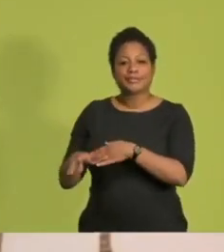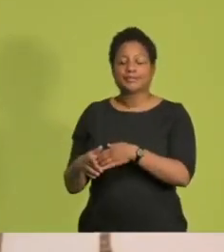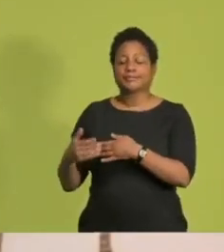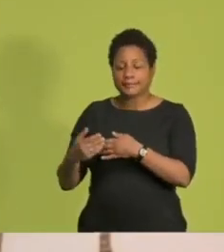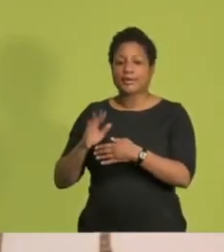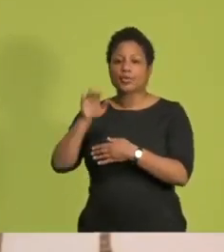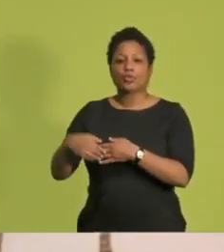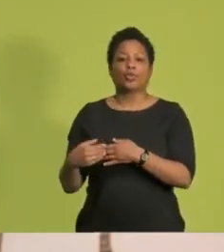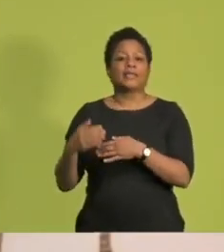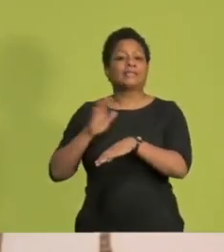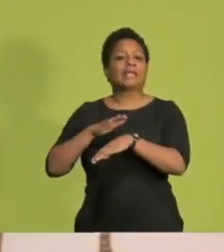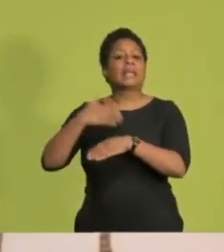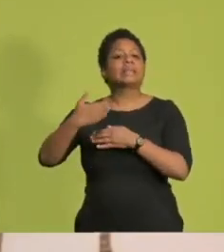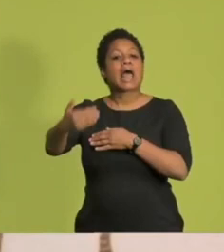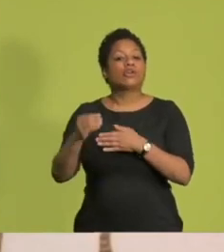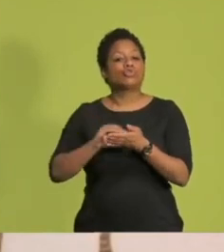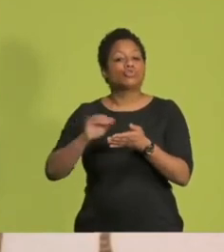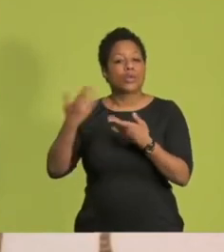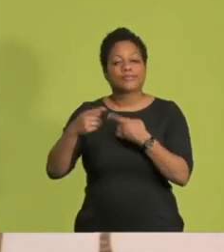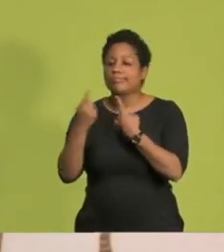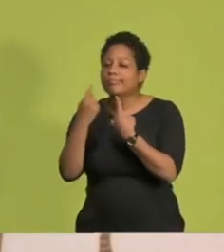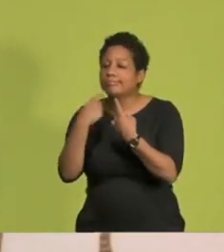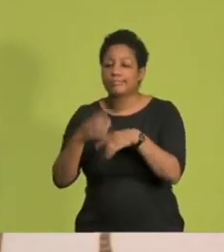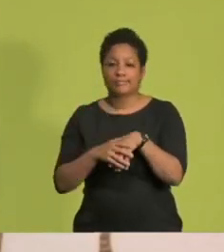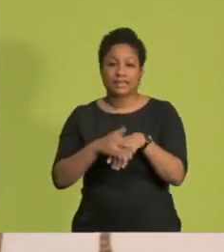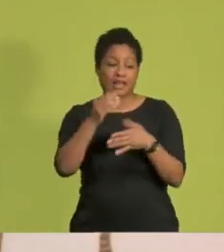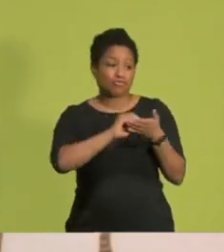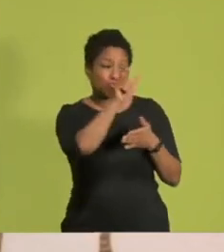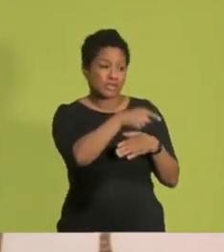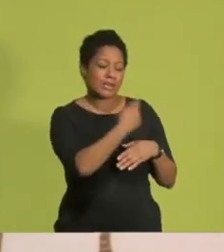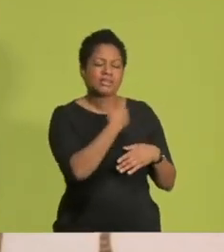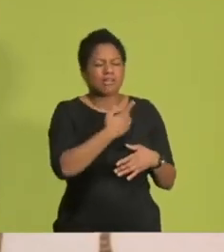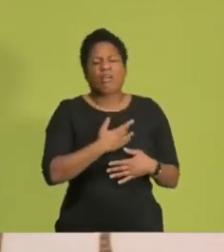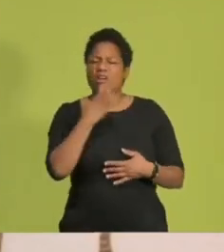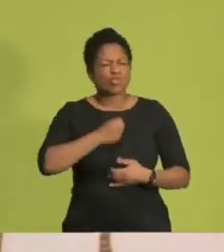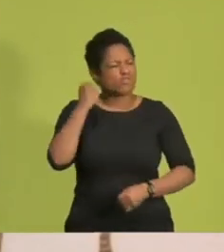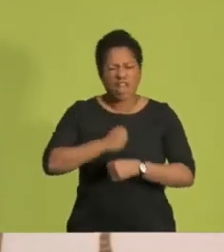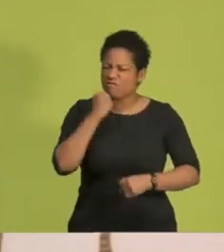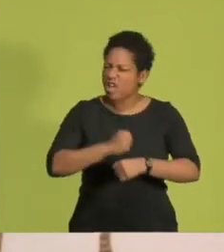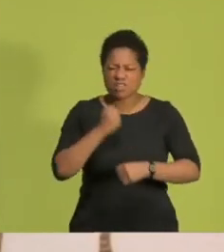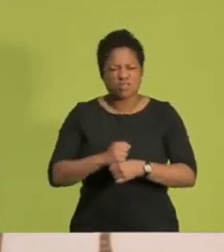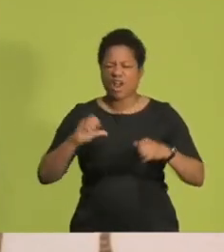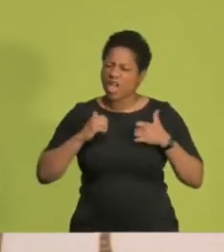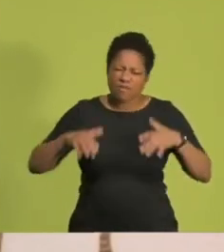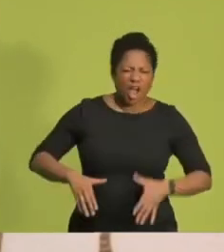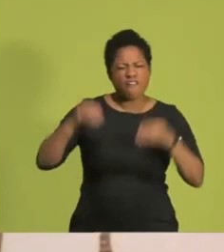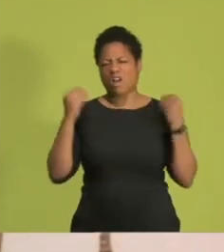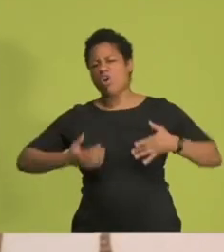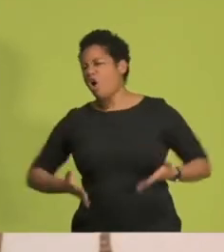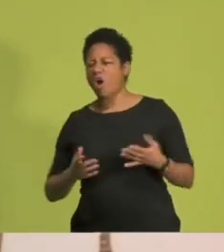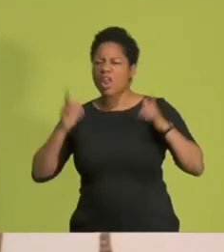Schule und eine Schülerin äußerte, dass sie einfach nur noch fertig wollen werde mit Schule, damit das Leben endlich anfange.